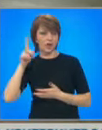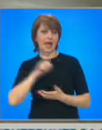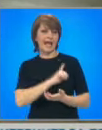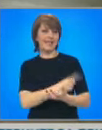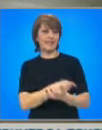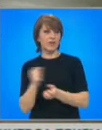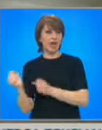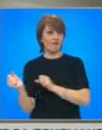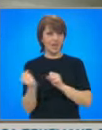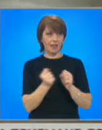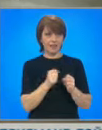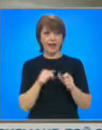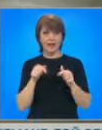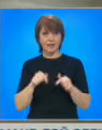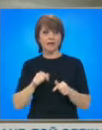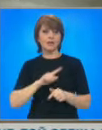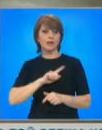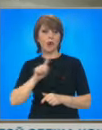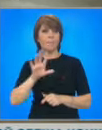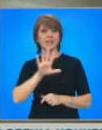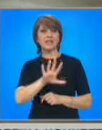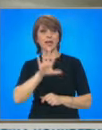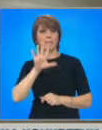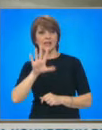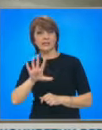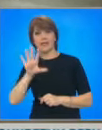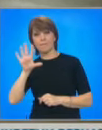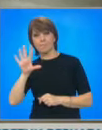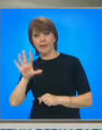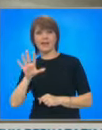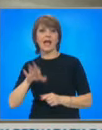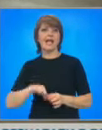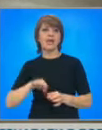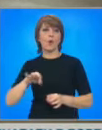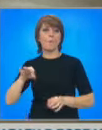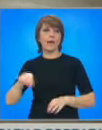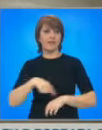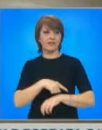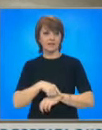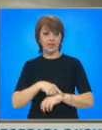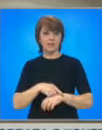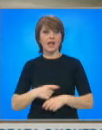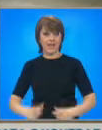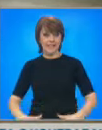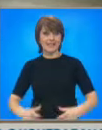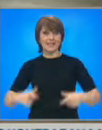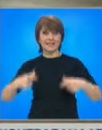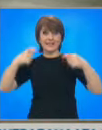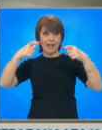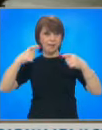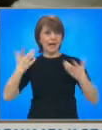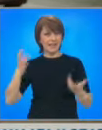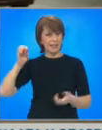който днес в Пловдив достигаше до 50-55 км в час. В последствие обаче се оказа, че стълба, на който е стояла